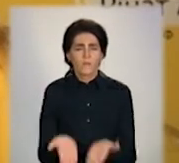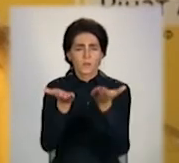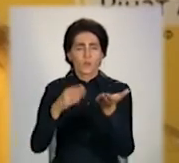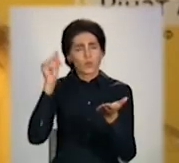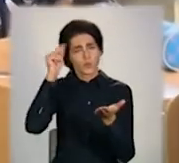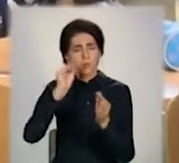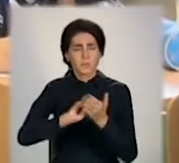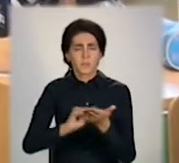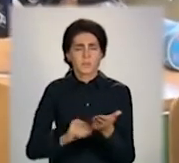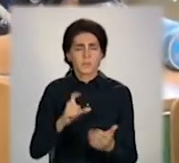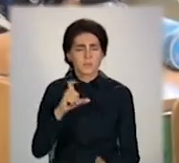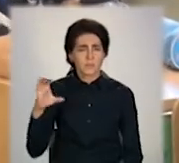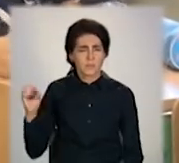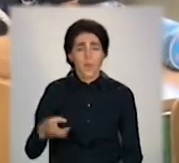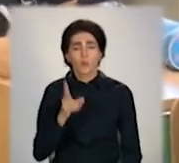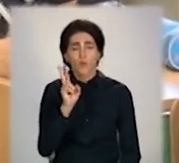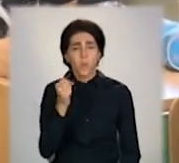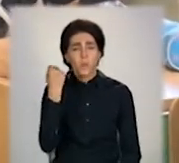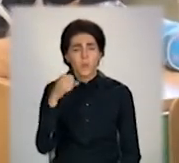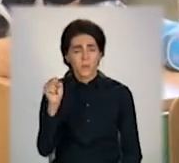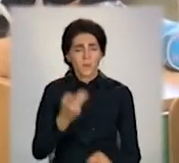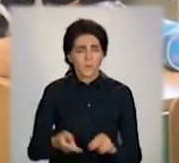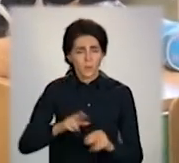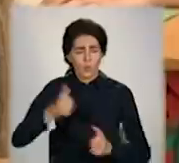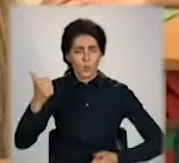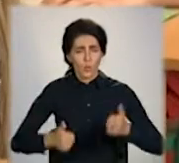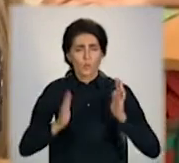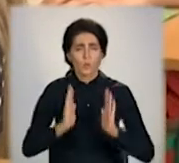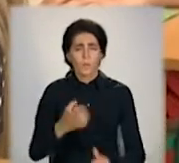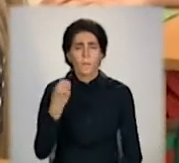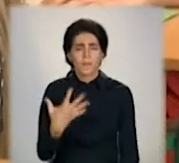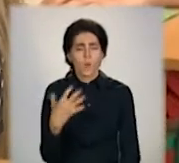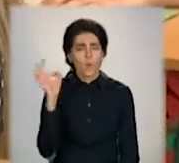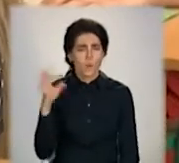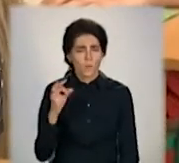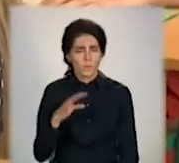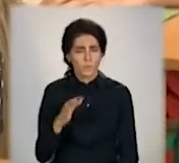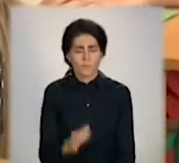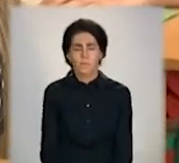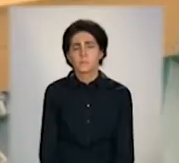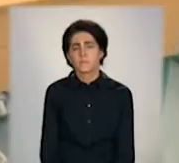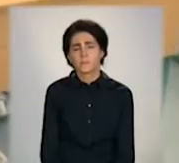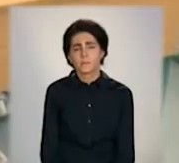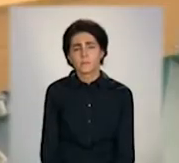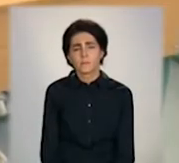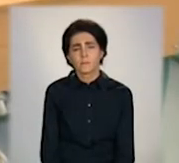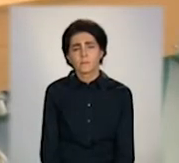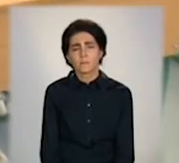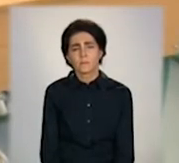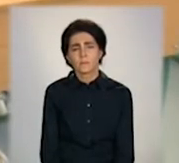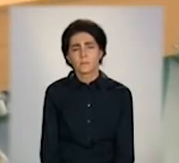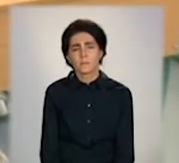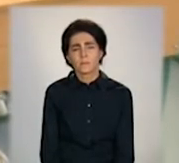написання есе. Переможців конкурсу есе визначать вже 15 жовтня. Градислав Сисоєв, Юлія Пакійна, Євген Якунін для